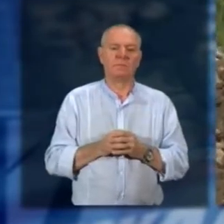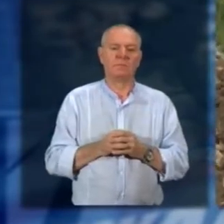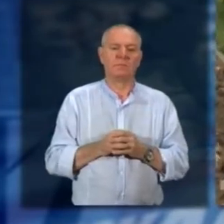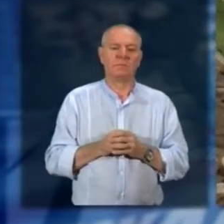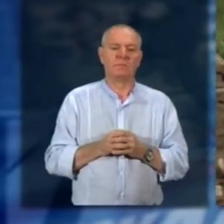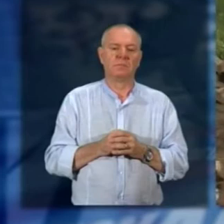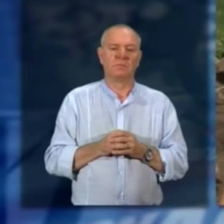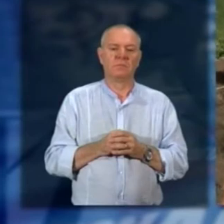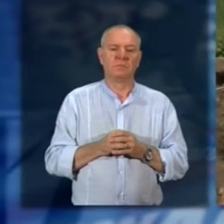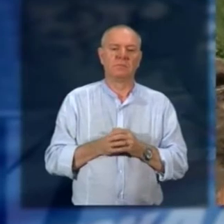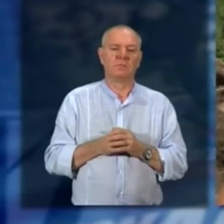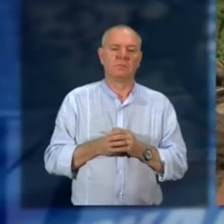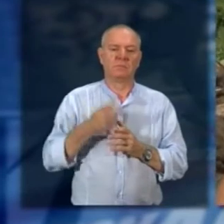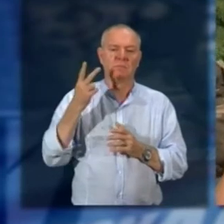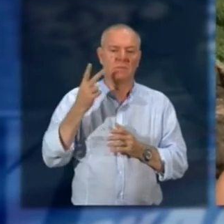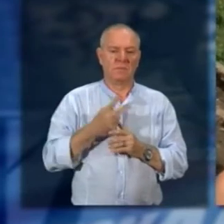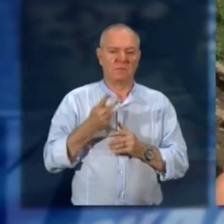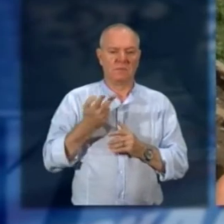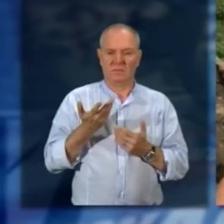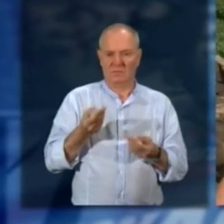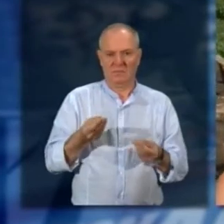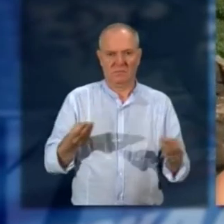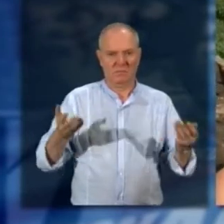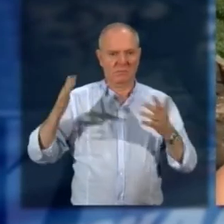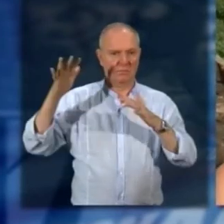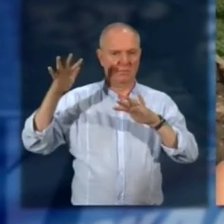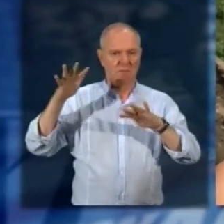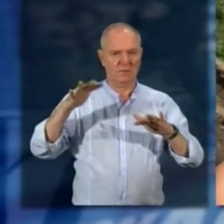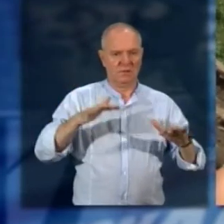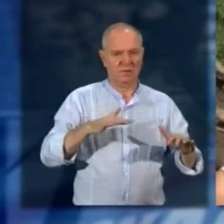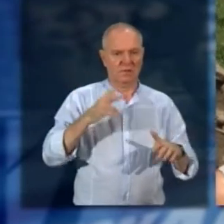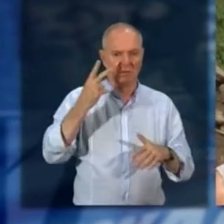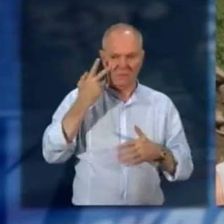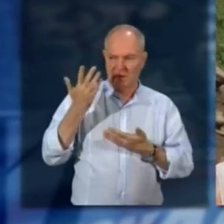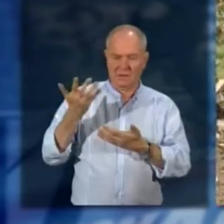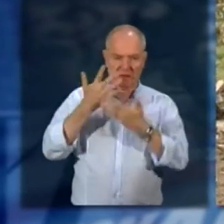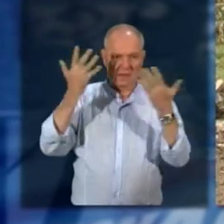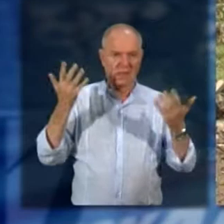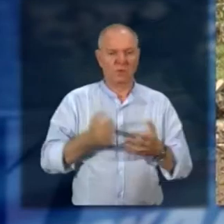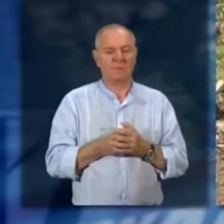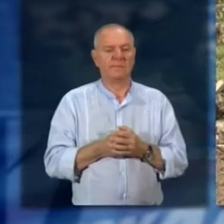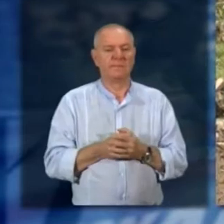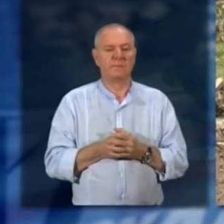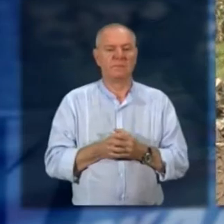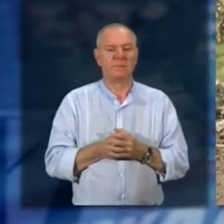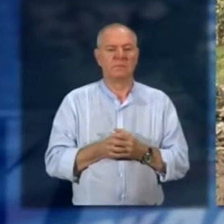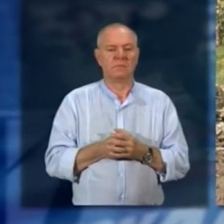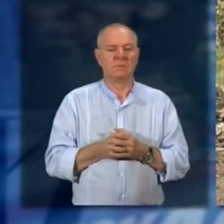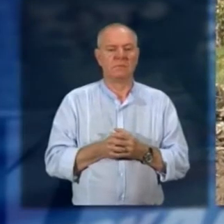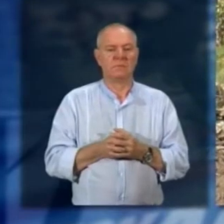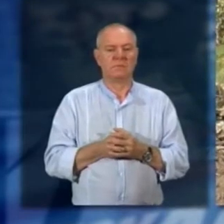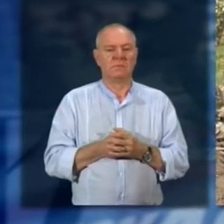è venuta giù tanta di quella roba che poi lo vedete lì e per quello.